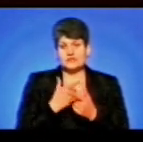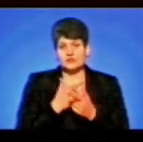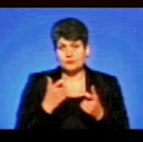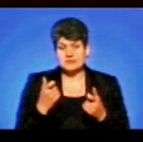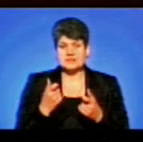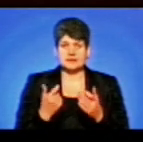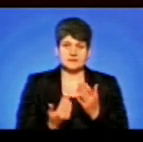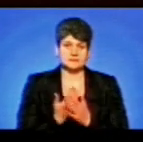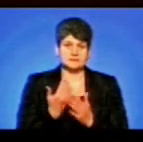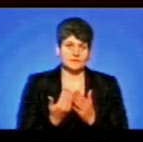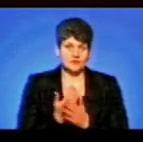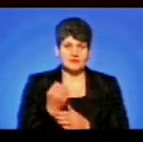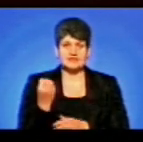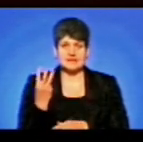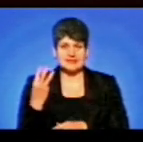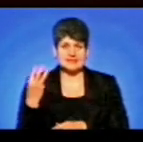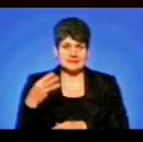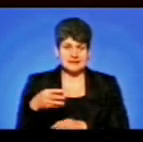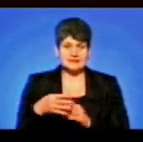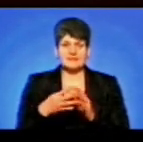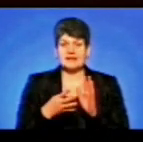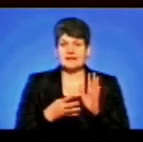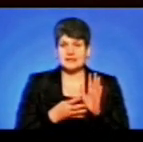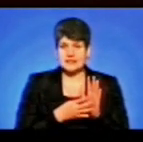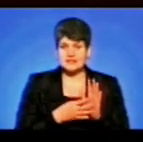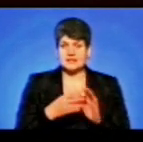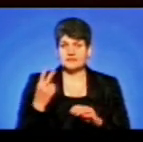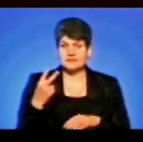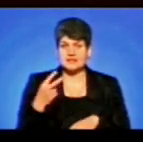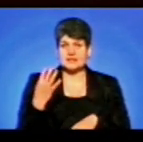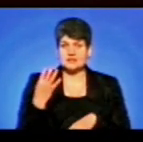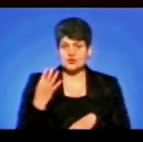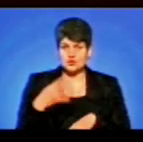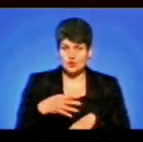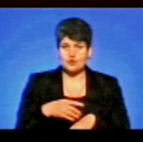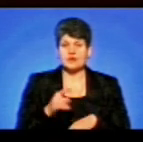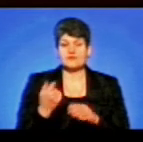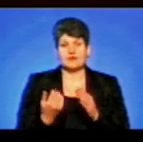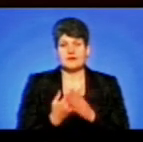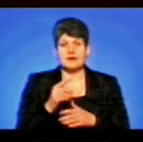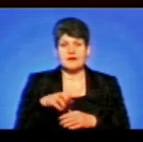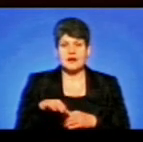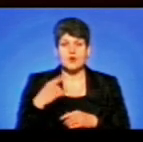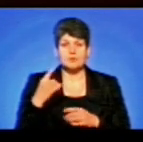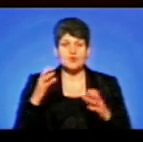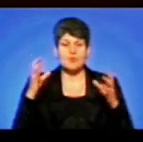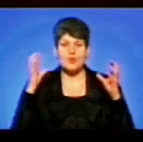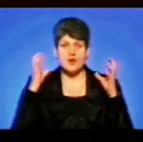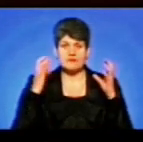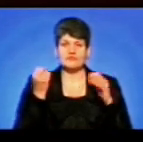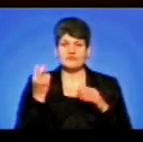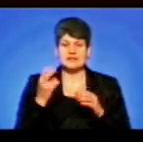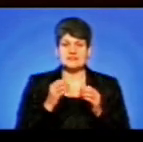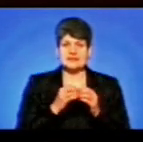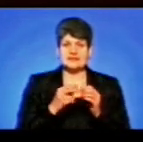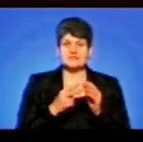телевізійних випусках новин о 13.30, 19.00 та 20.40 та у новинах «Краю» на обласному радіо о 12.10,